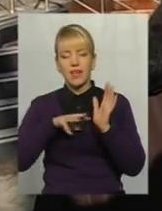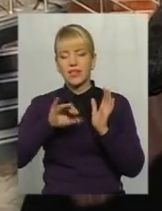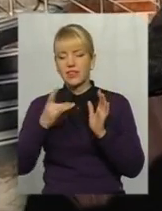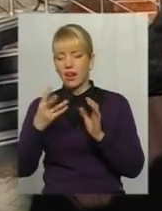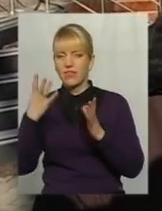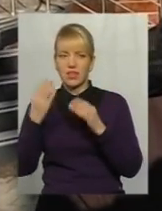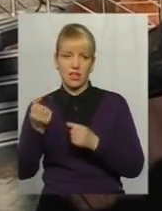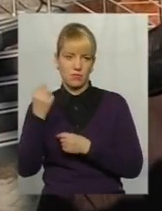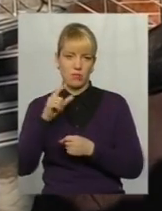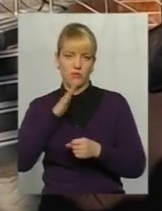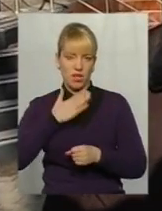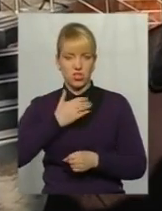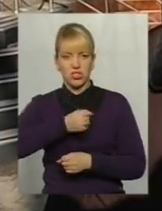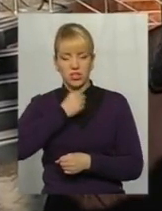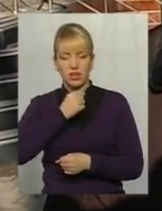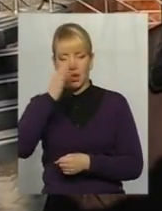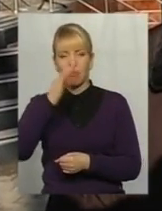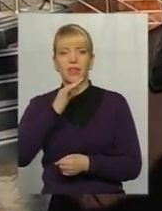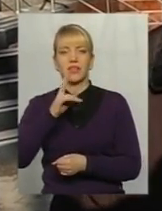Наші діди, батьки,